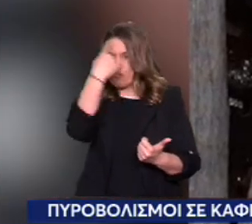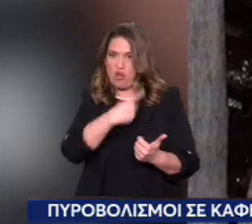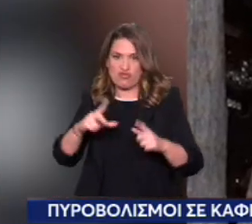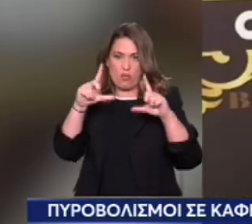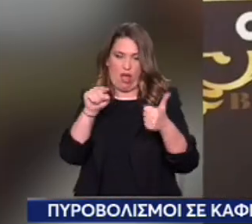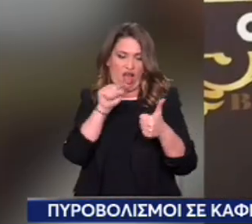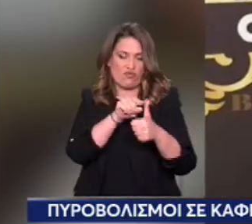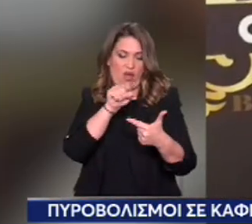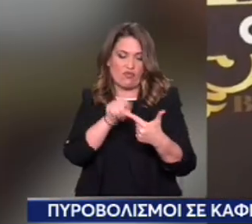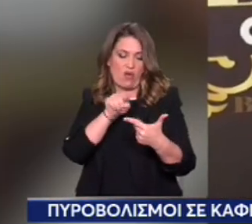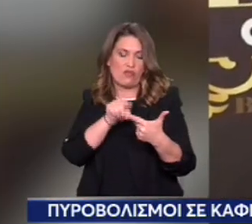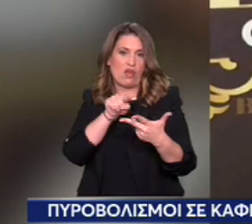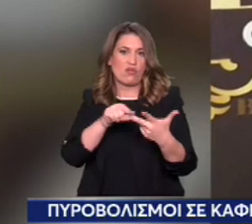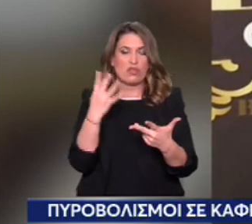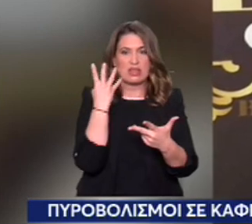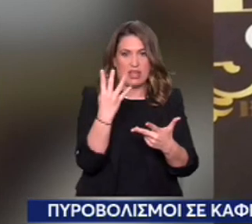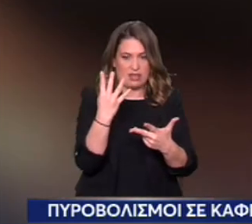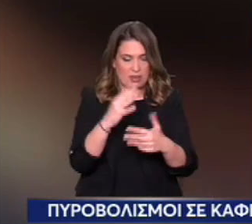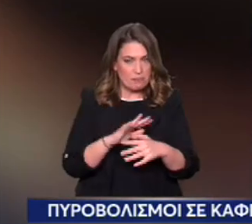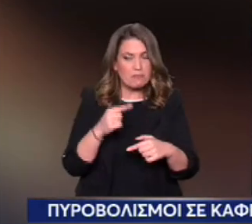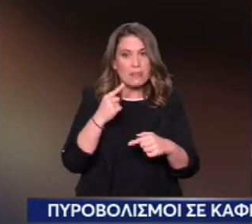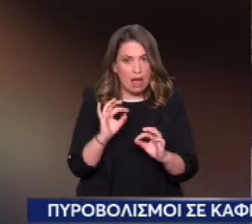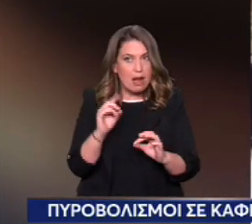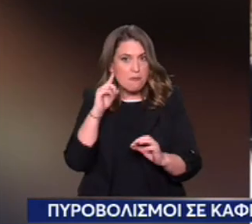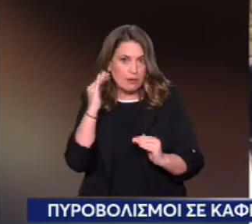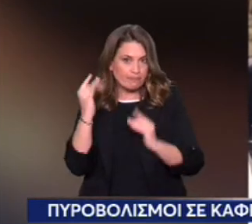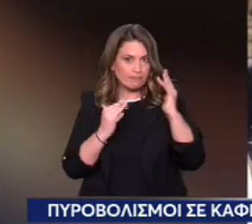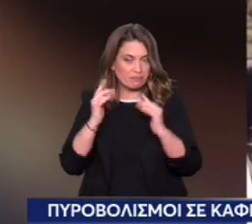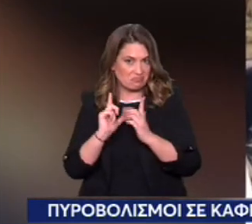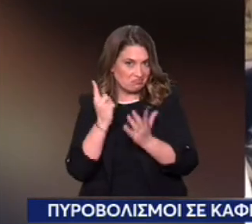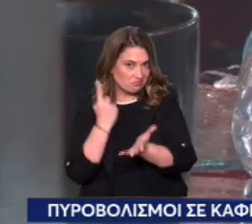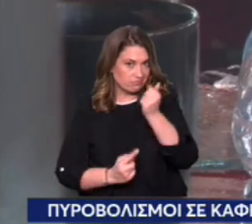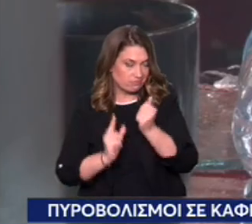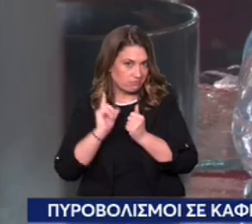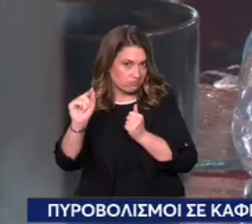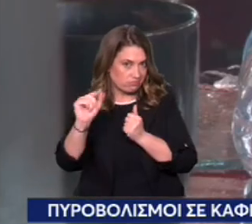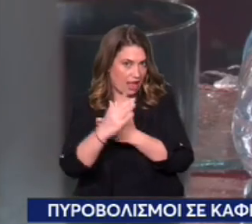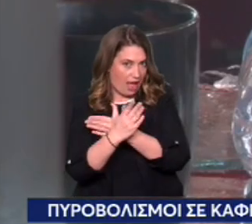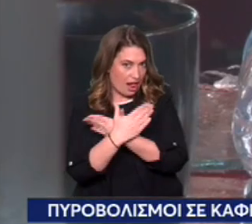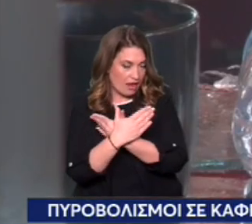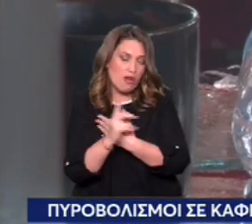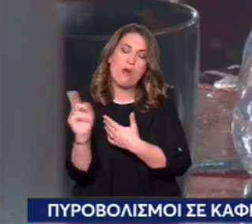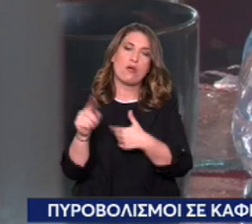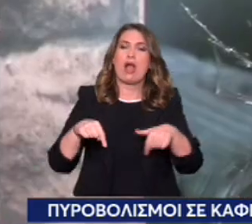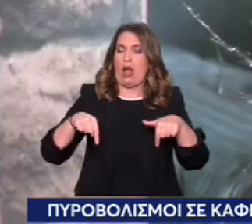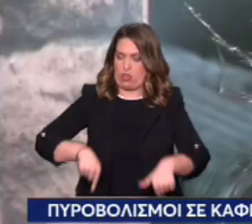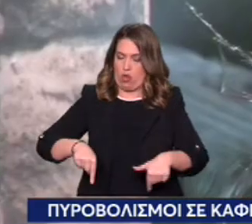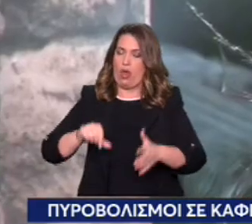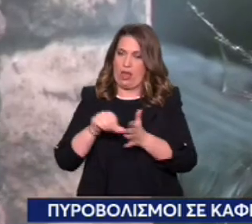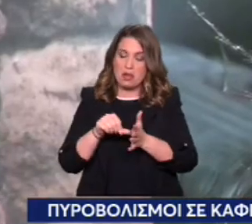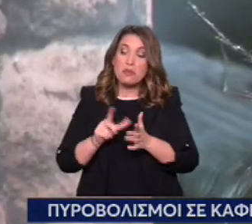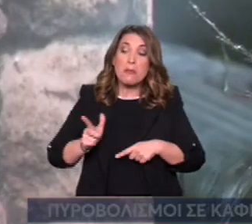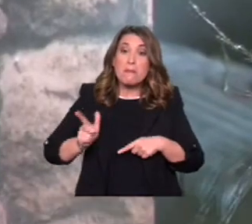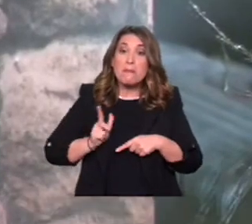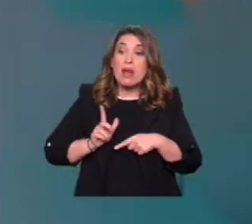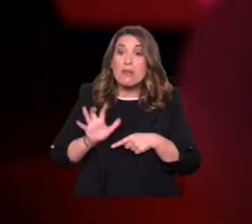αστυνομία, οι κακοποιοί δεν έχουν διαφύγει τελικά στη γειτονική Αλβανία, αλλά παραμένουν εντός της Αττικής και το ζητούμενο είναι να βρεθούν τα